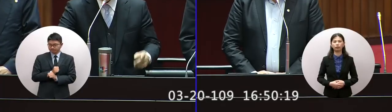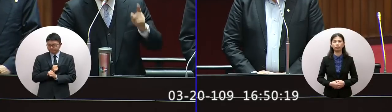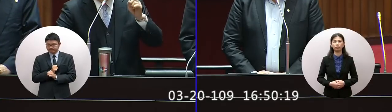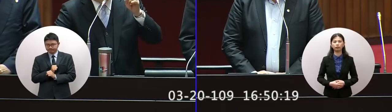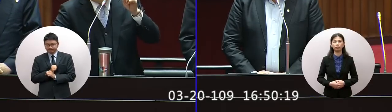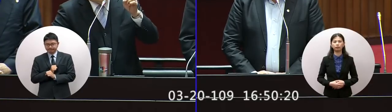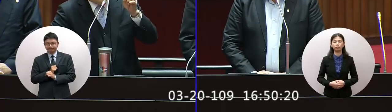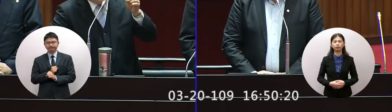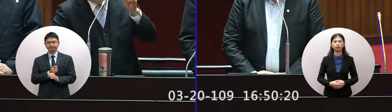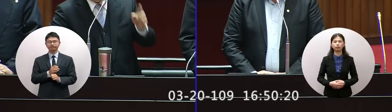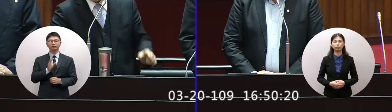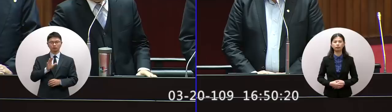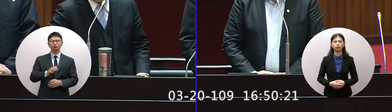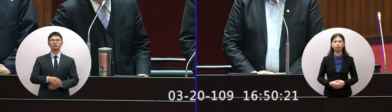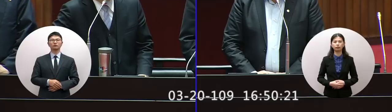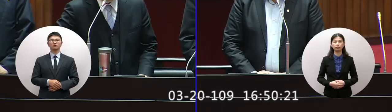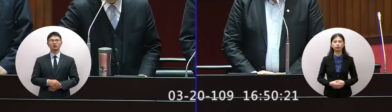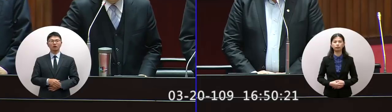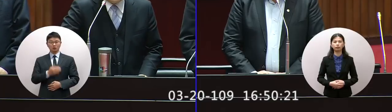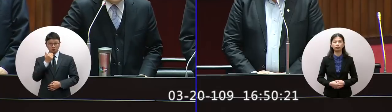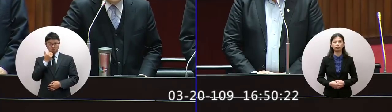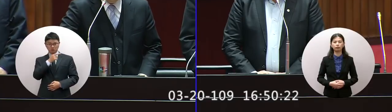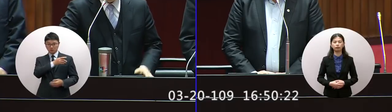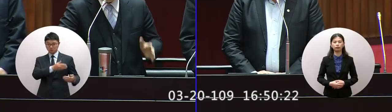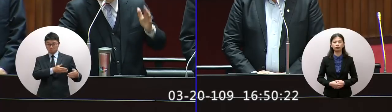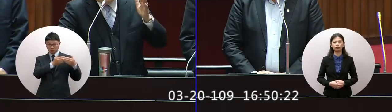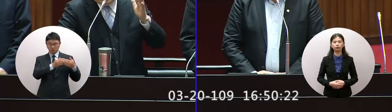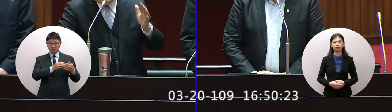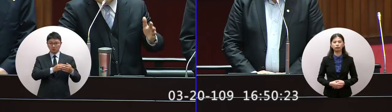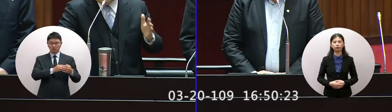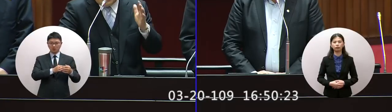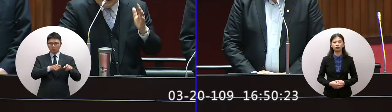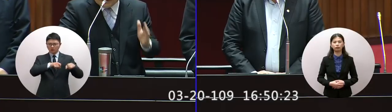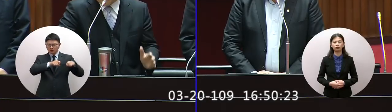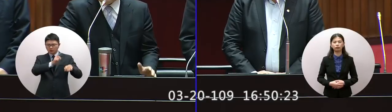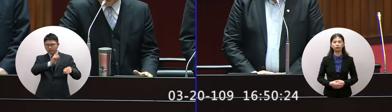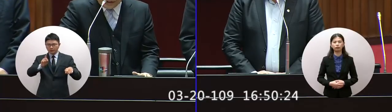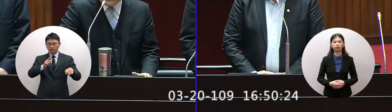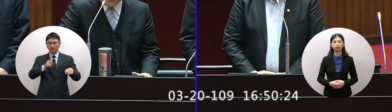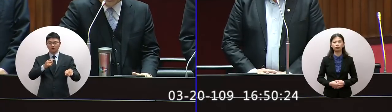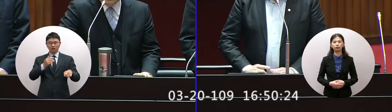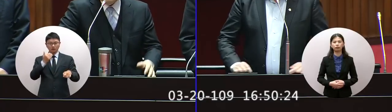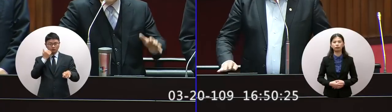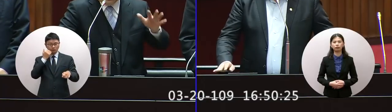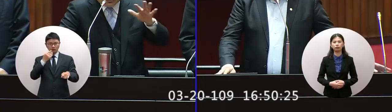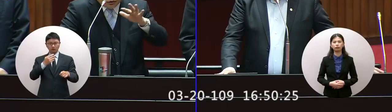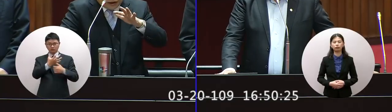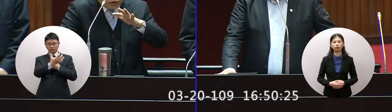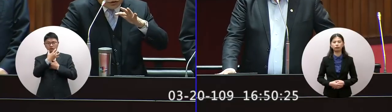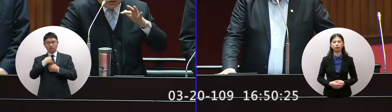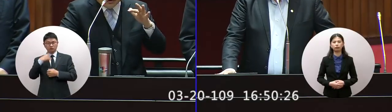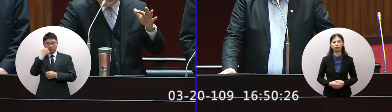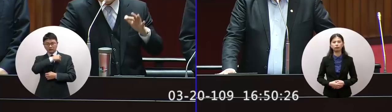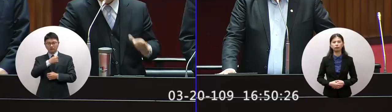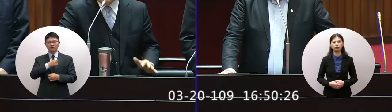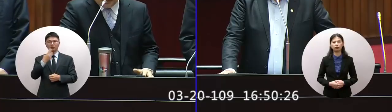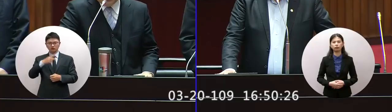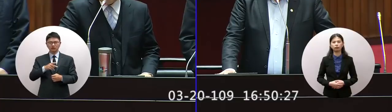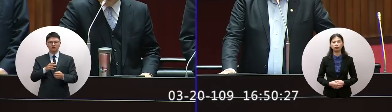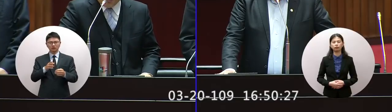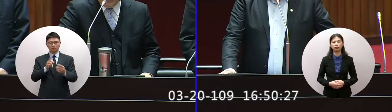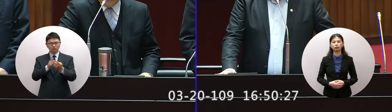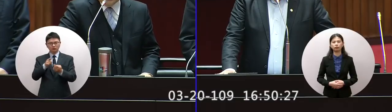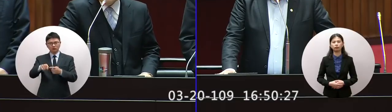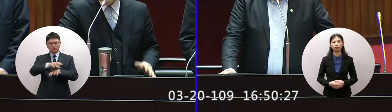應對所以任何的動作我相信不只是對台灣安全的威脅也是對於區域